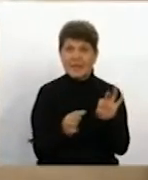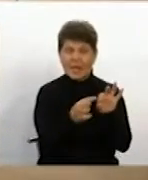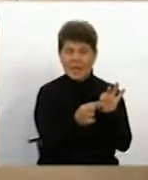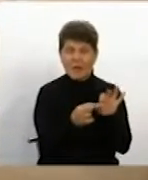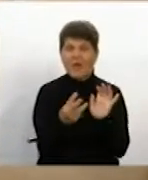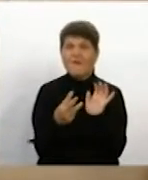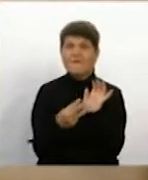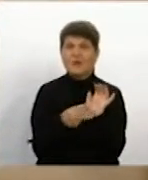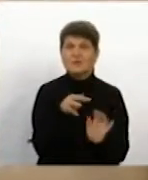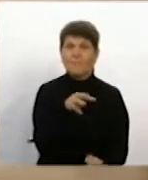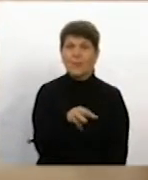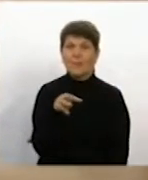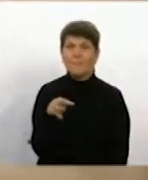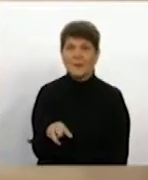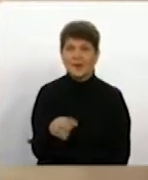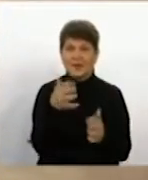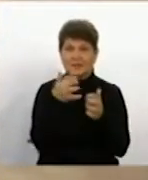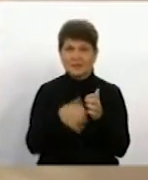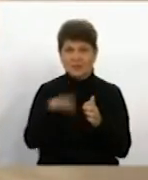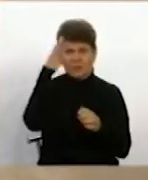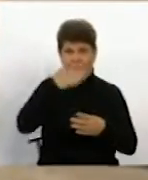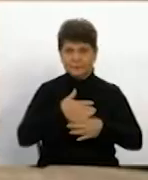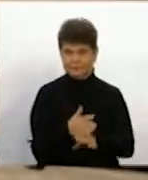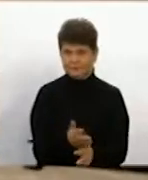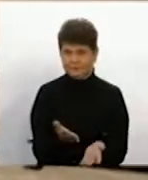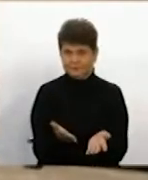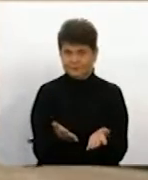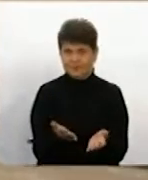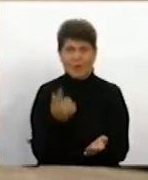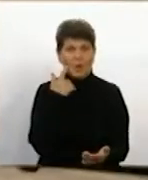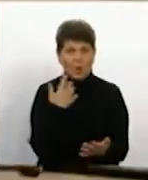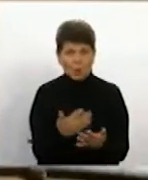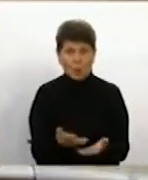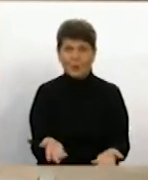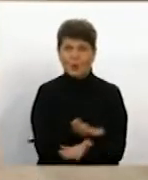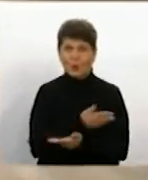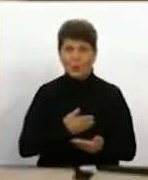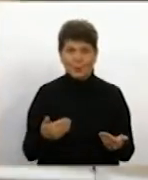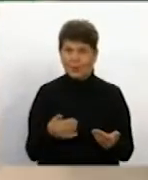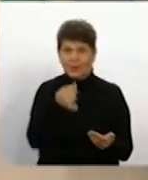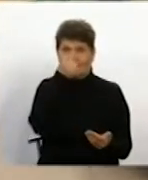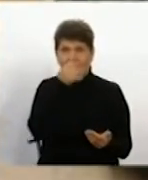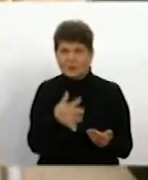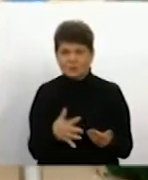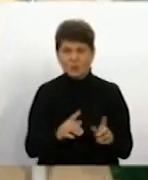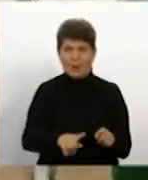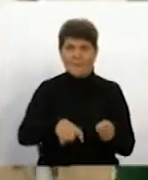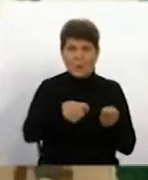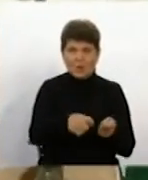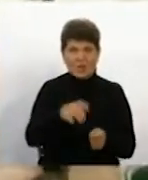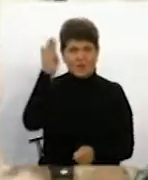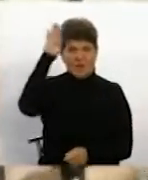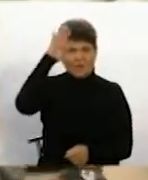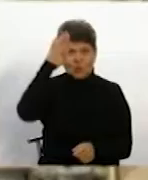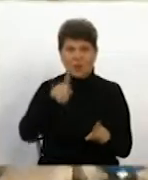міліметрів всередині водорозбір. Тобто ми ніяк не зможемо подати воду